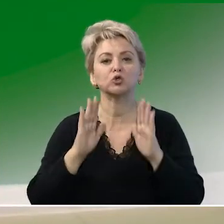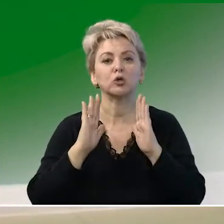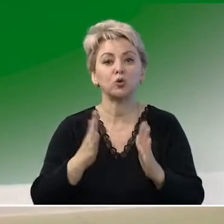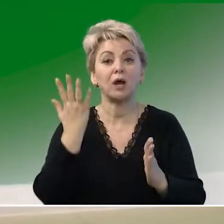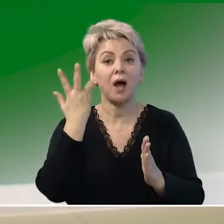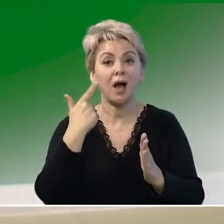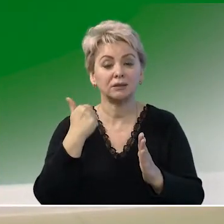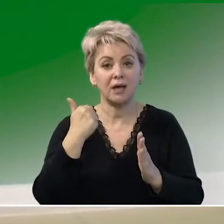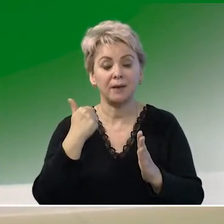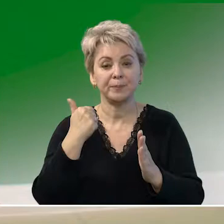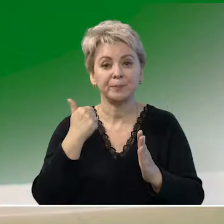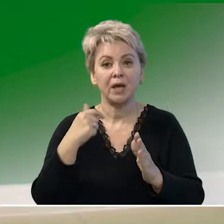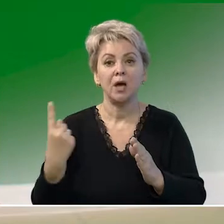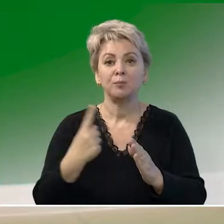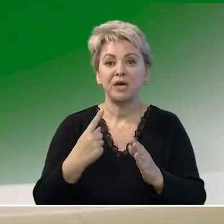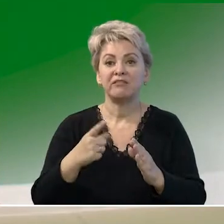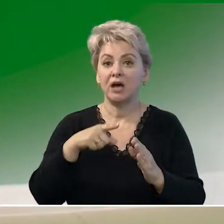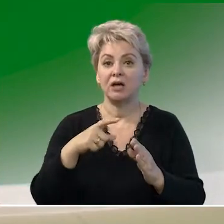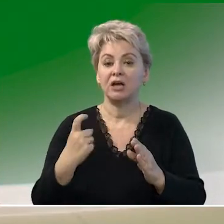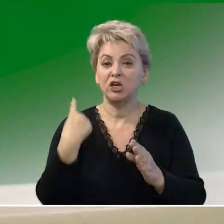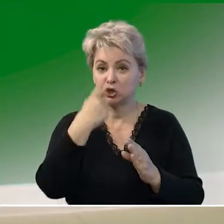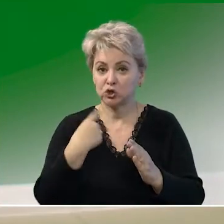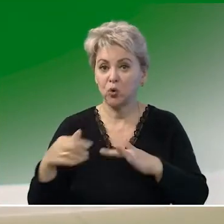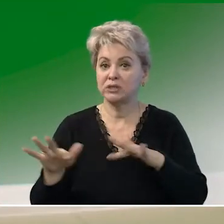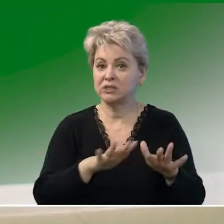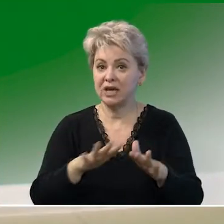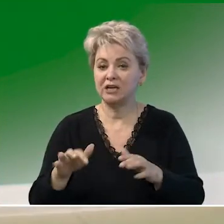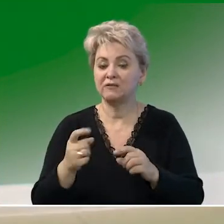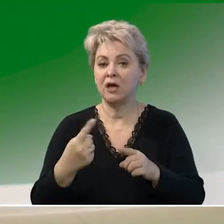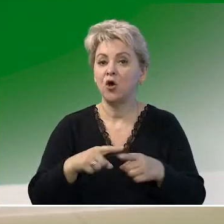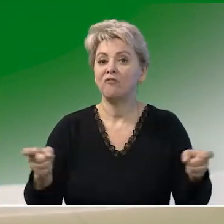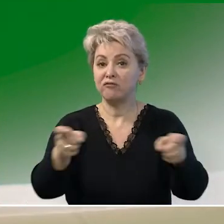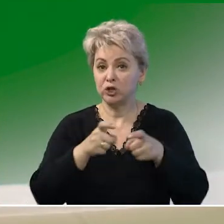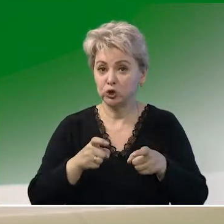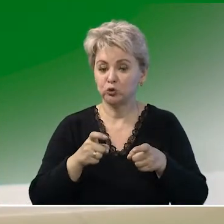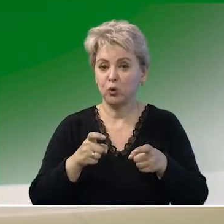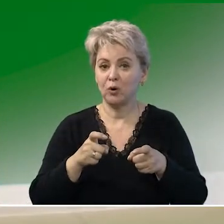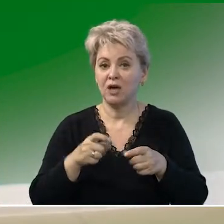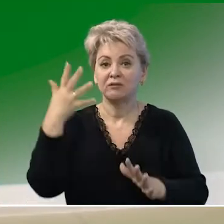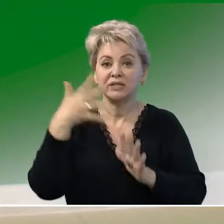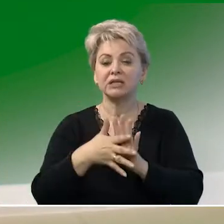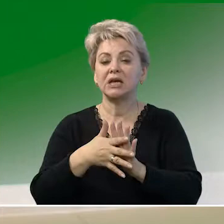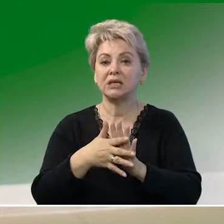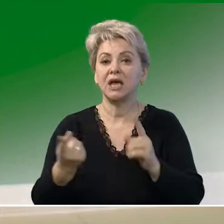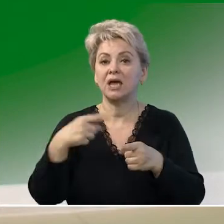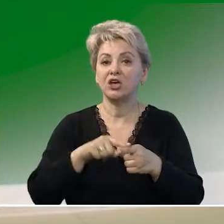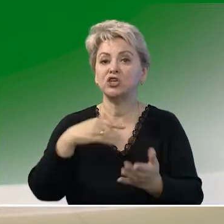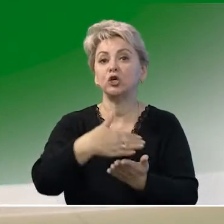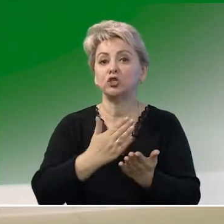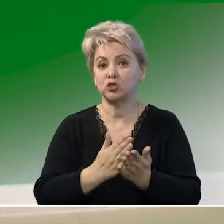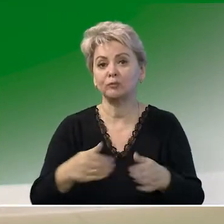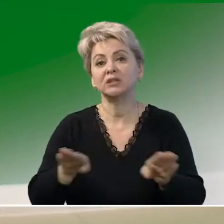только когда первое лицо деятельно вовлечено в внедрение вот этих